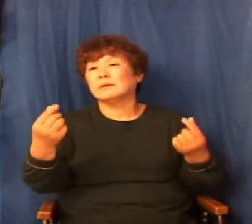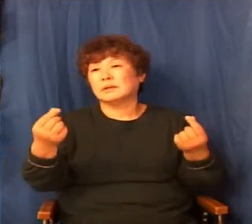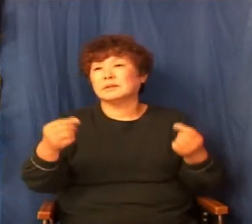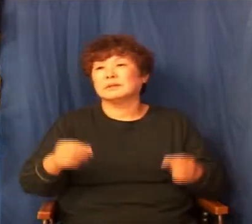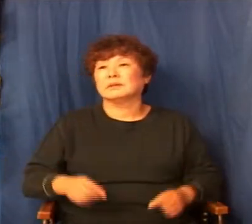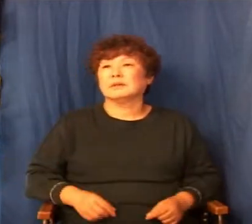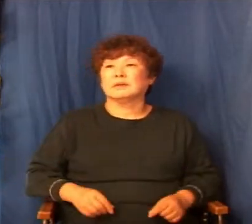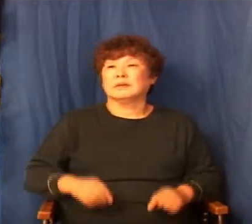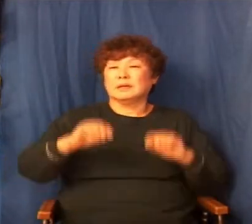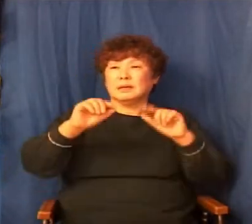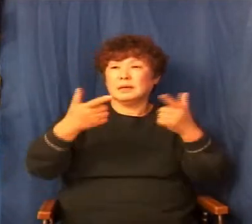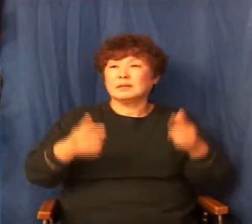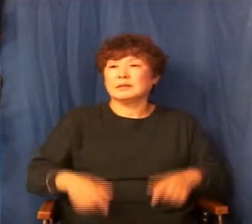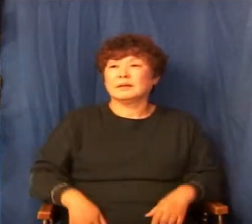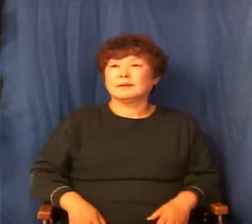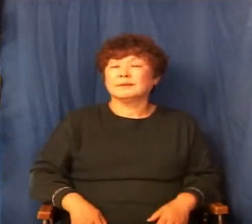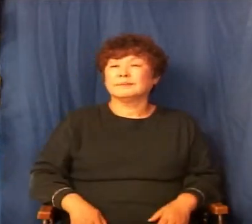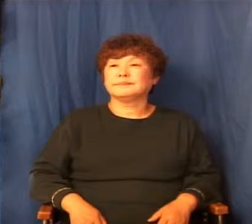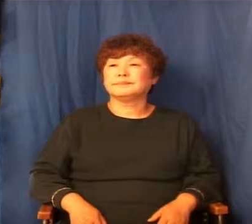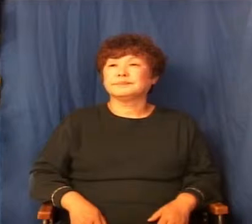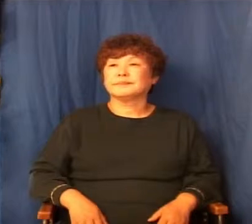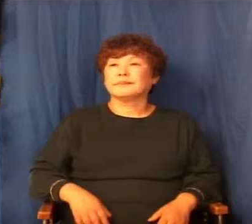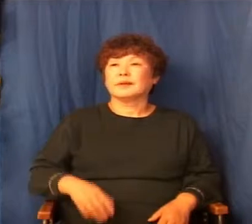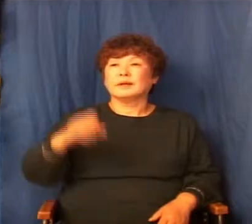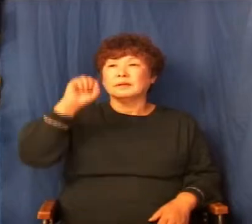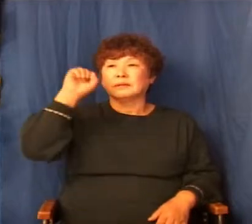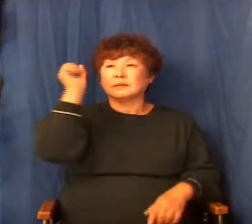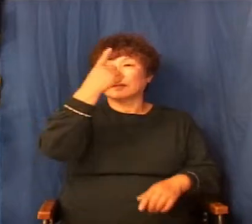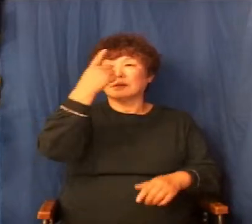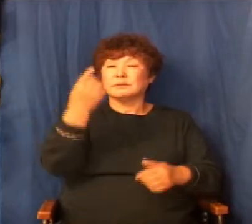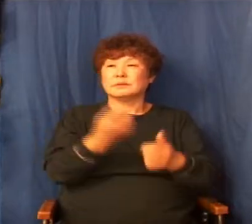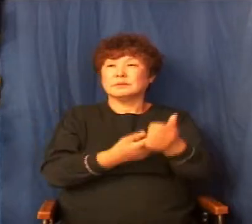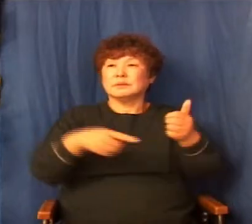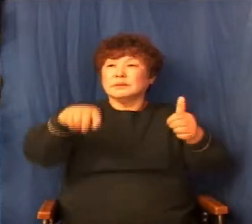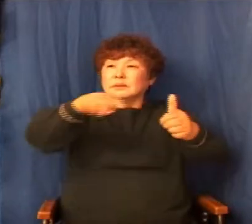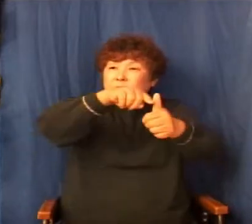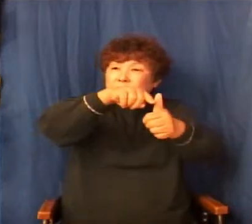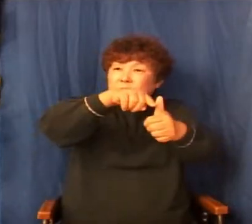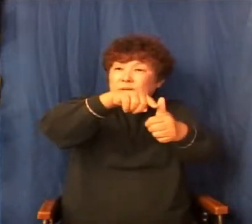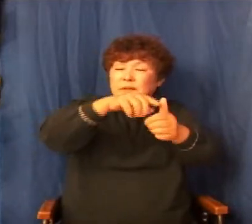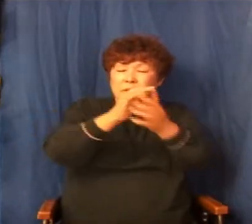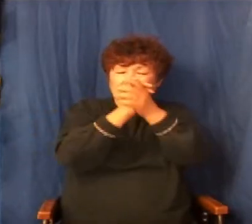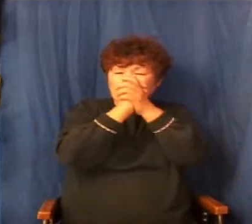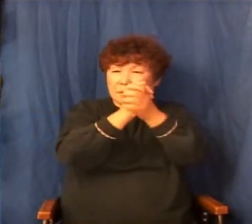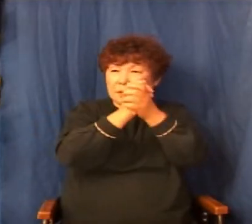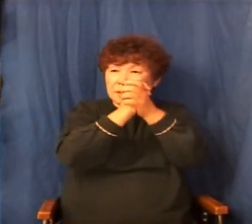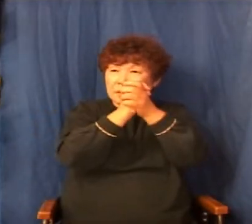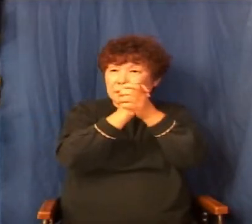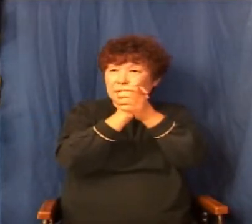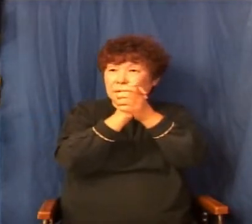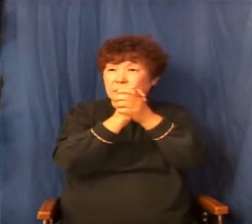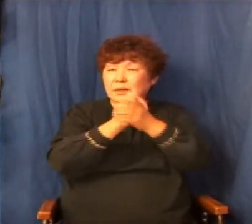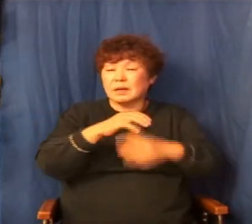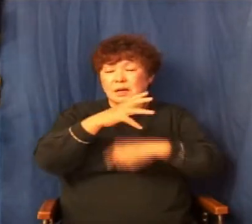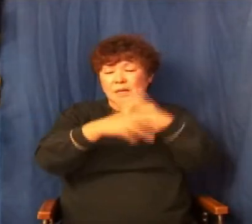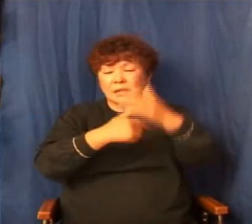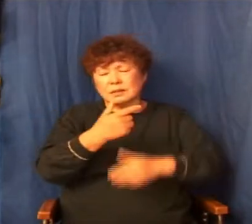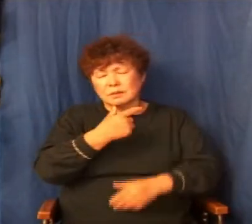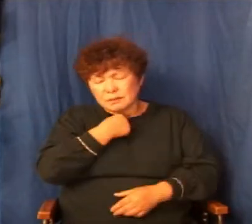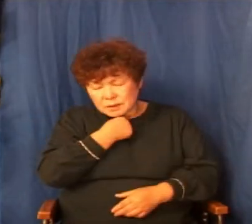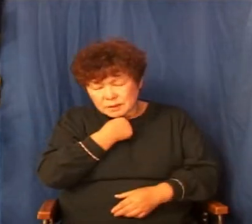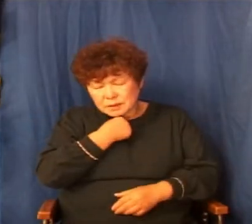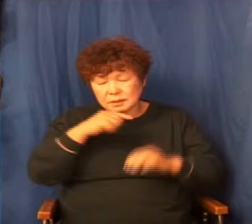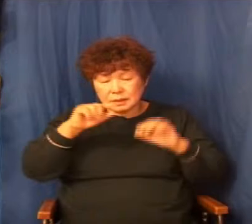그냥 그가 의지해야 되는 것은 기도함으로 말미암아서 하나님께서 이걸 원하시는지